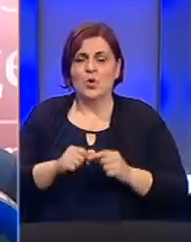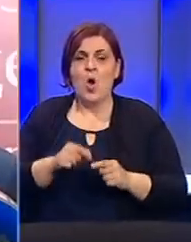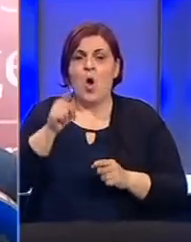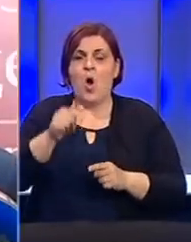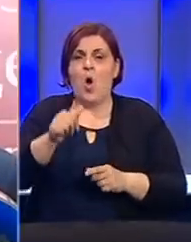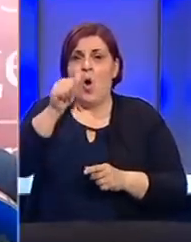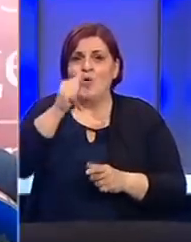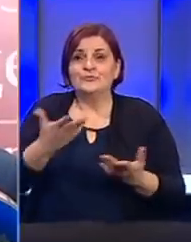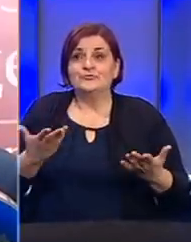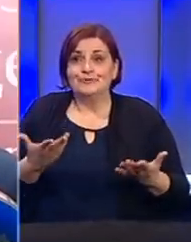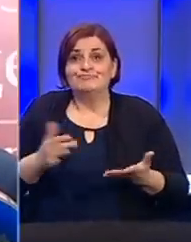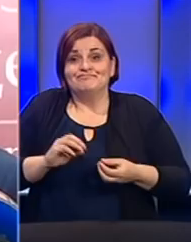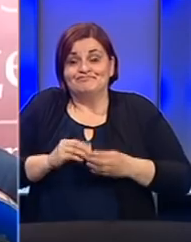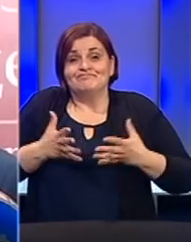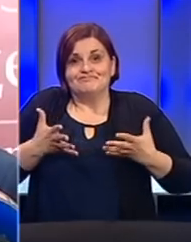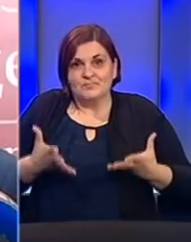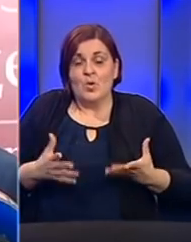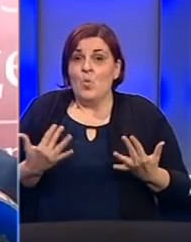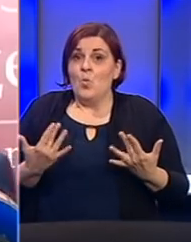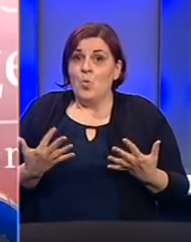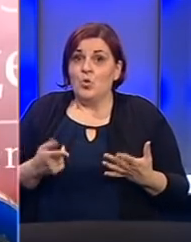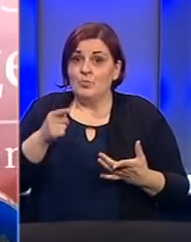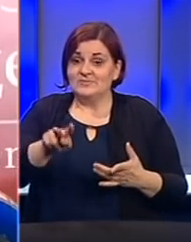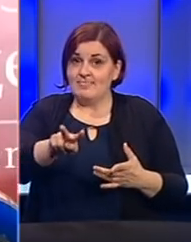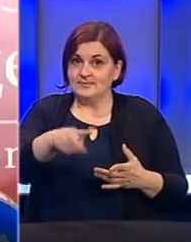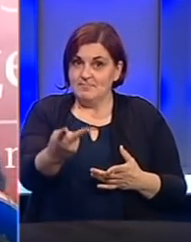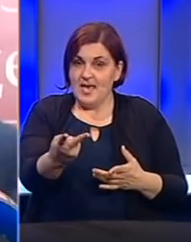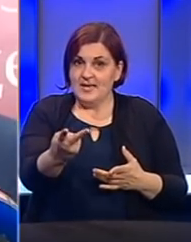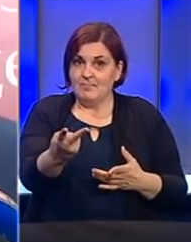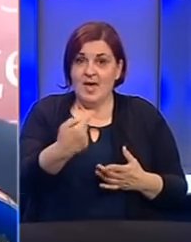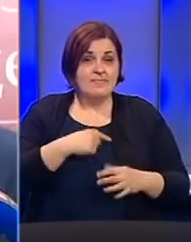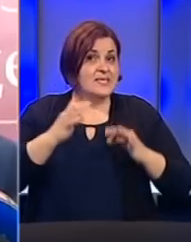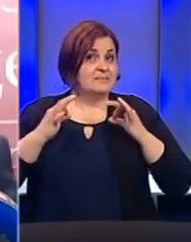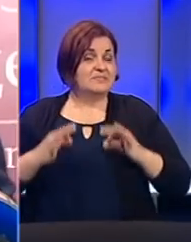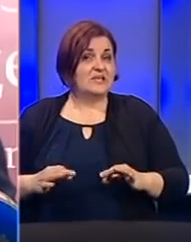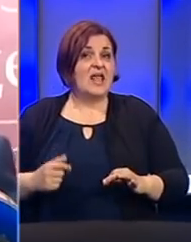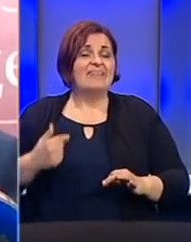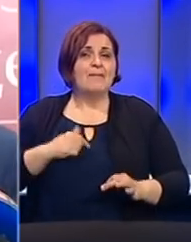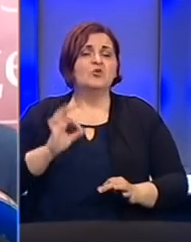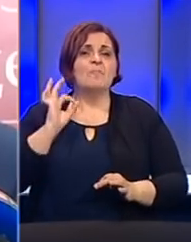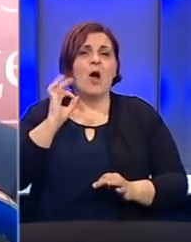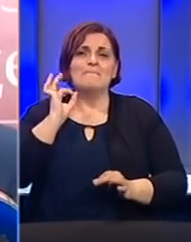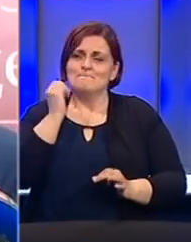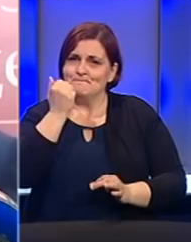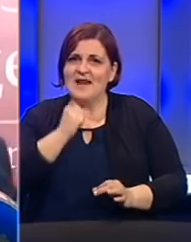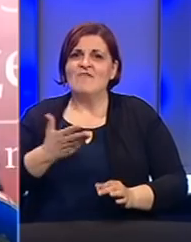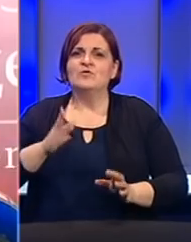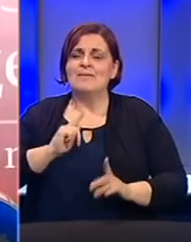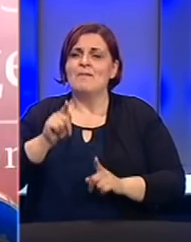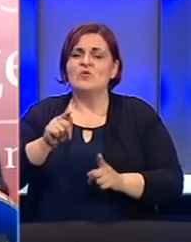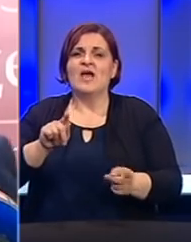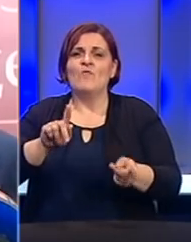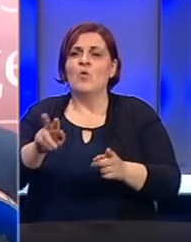Ono što je delikatno jeste činjenica da ukoliko njega sada smijenimo nismo sigurni da možemo adekvatno da dobijemo zamjenu